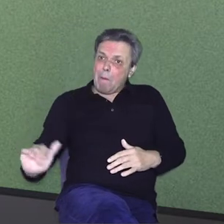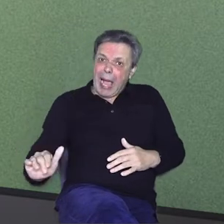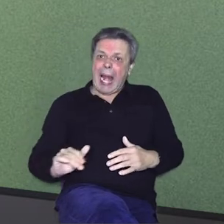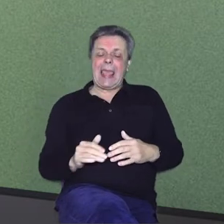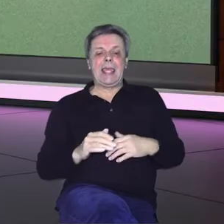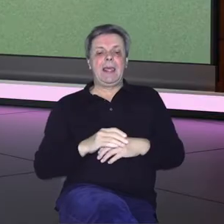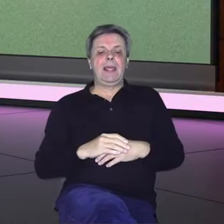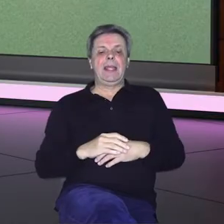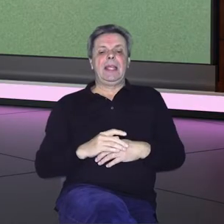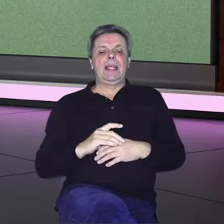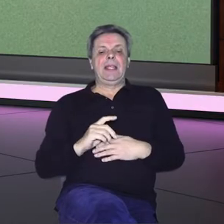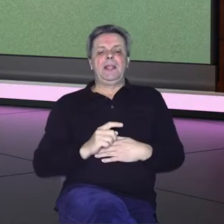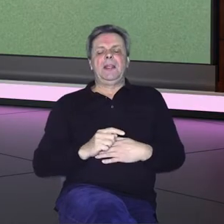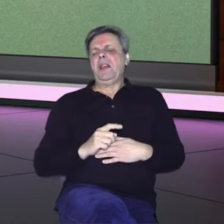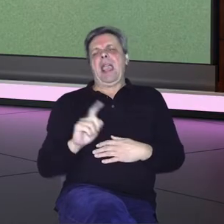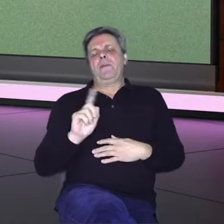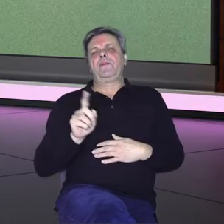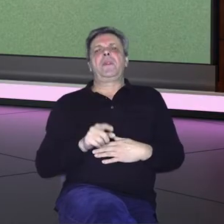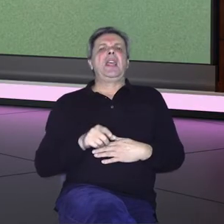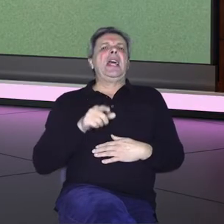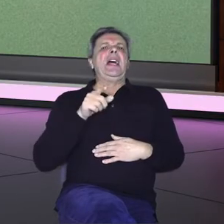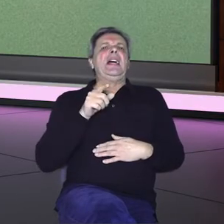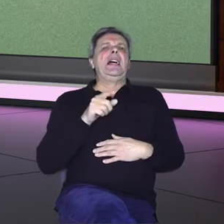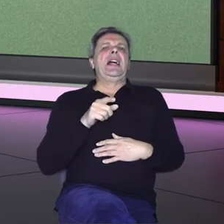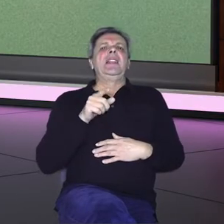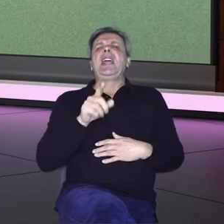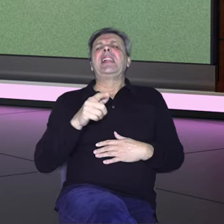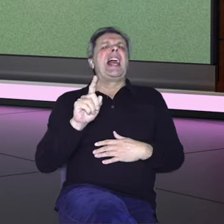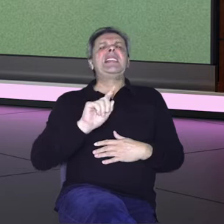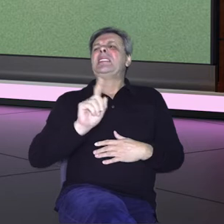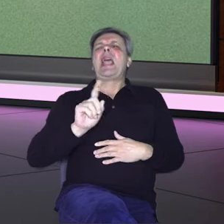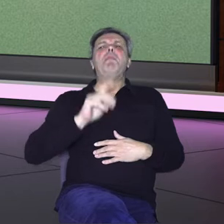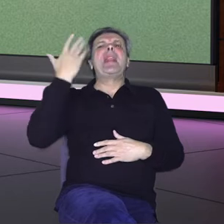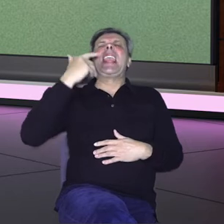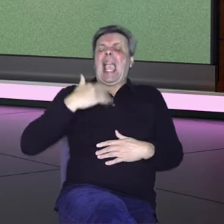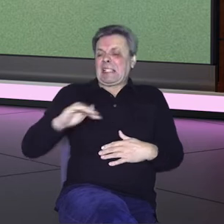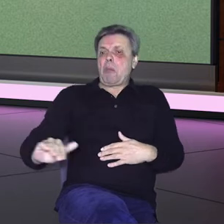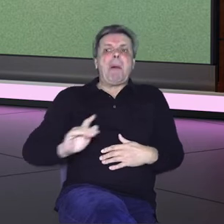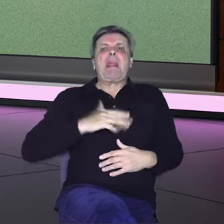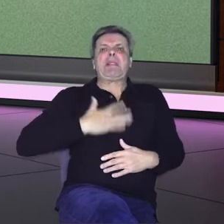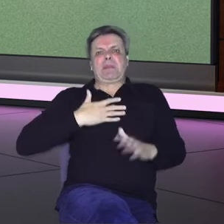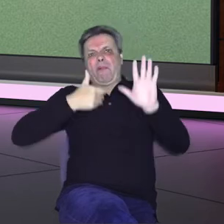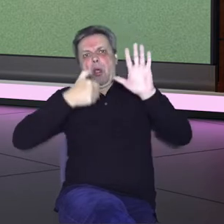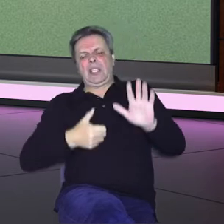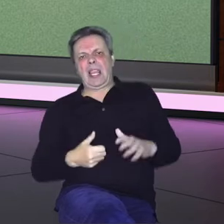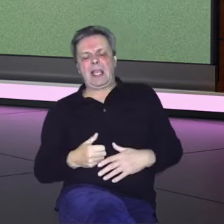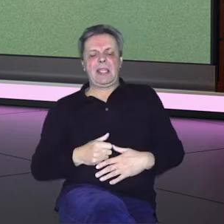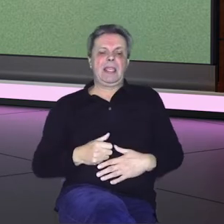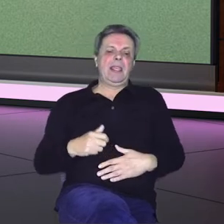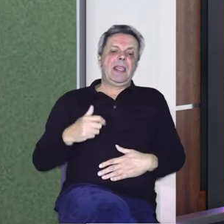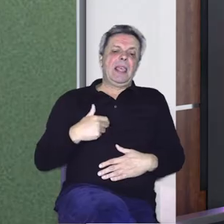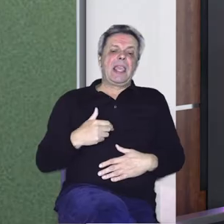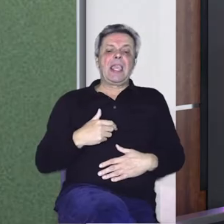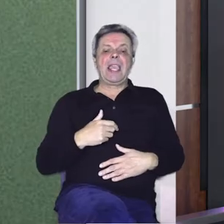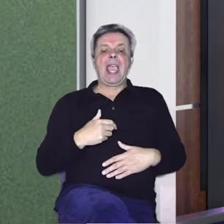ono, goliša po dvorištu? Znači, tad se nisam volio slikat niti malo. Znači, sve moje slike iz djetinstva su katastrofa. Mislim, ja sam bio